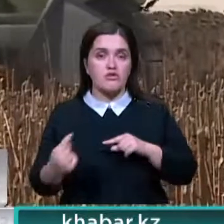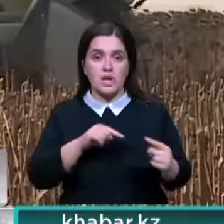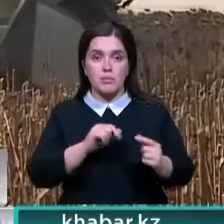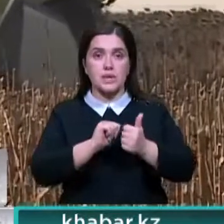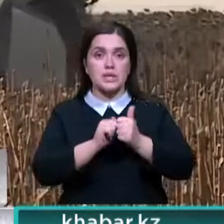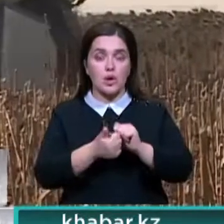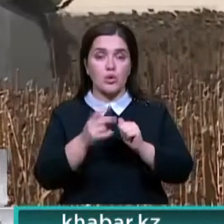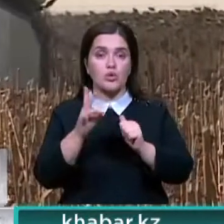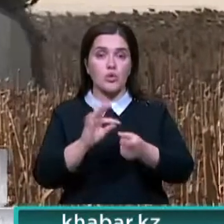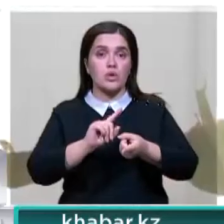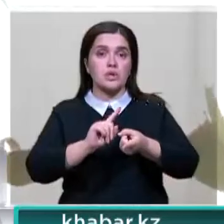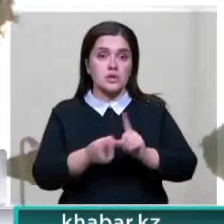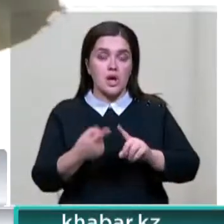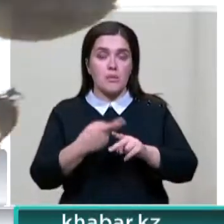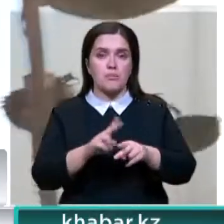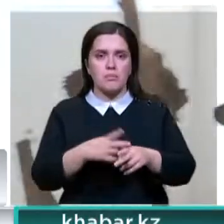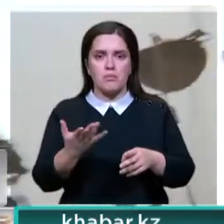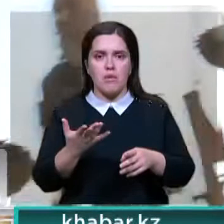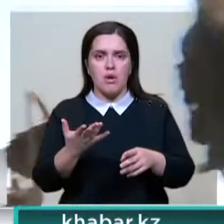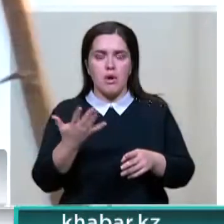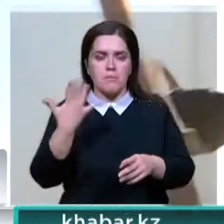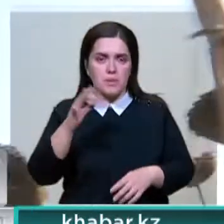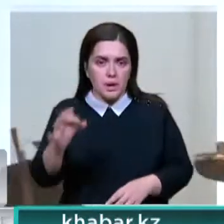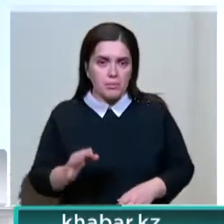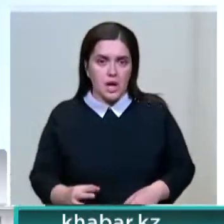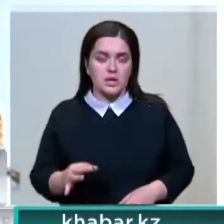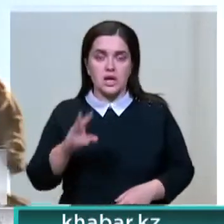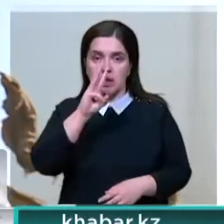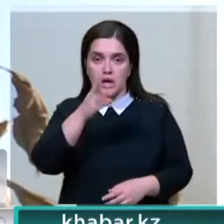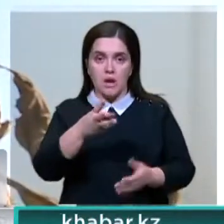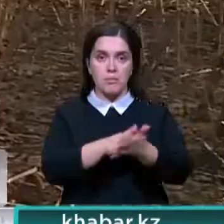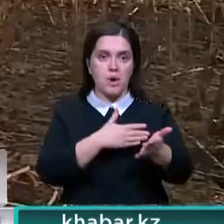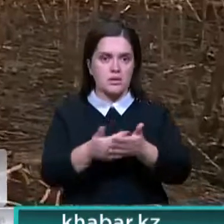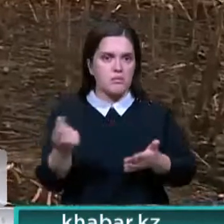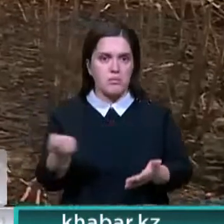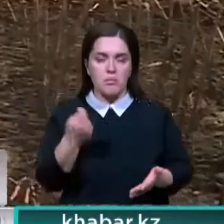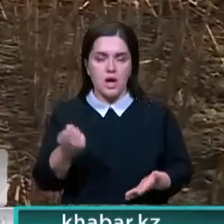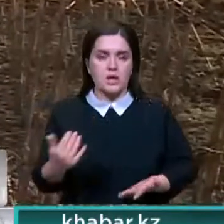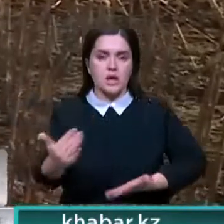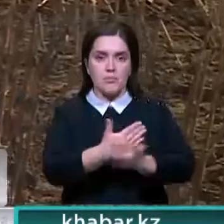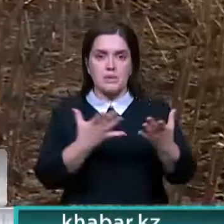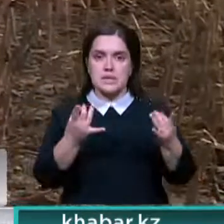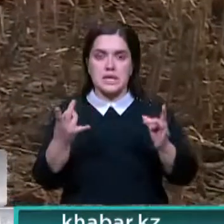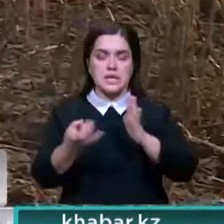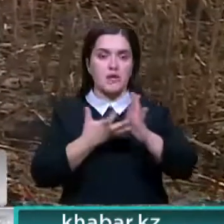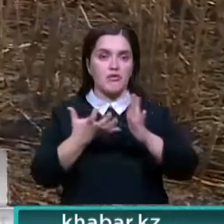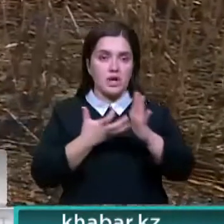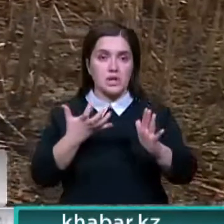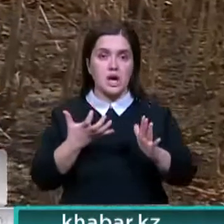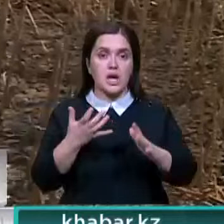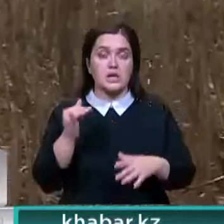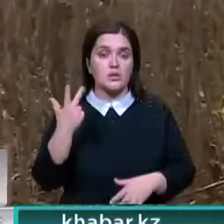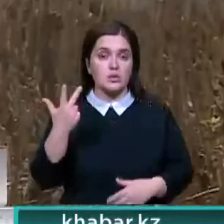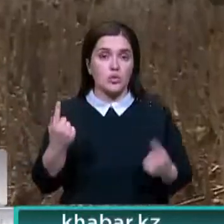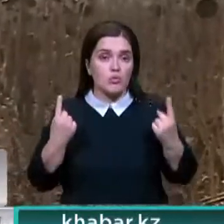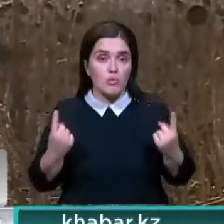Но диверсификация, говорят фермеры, это полдела. Уже третий год в Кустнайской области по масличным не урожай. Сырья катастрофически не хватает. В Федоровском районе из трех